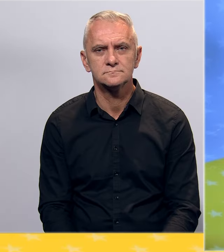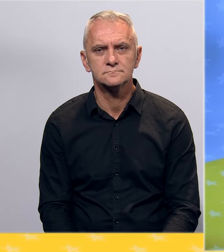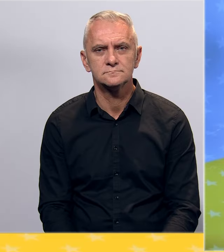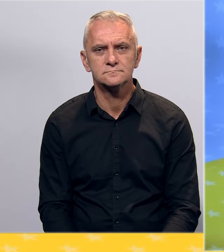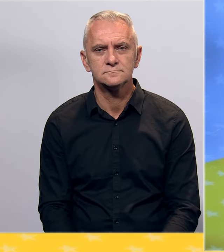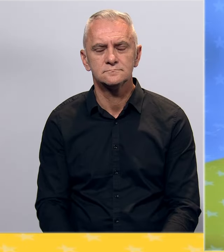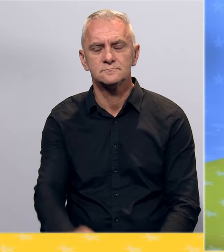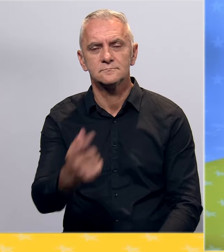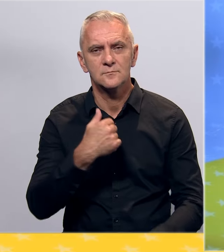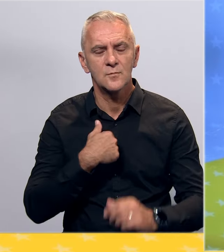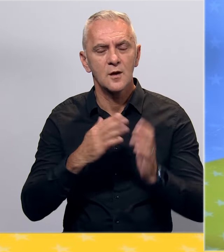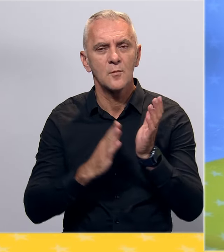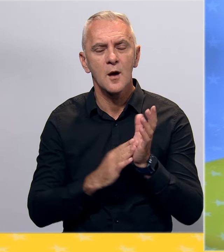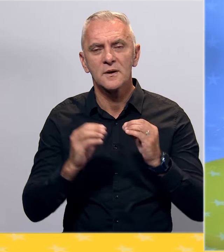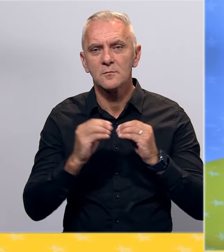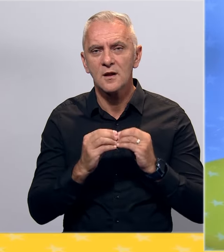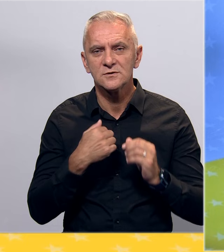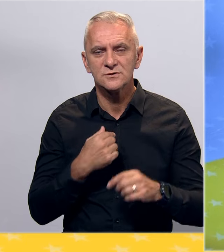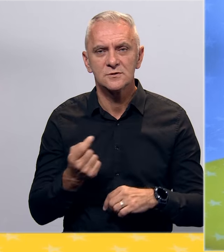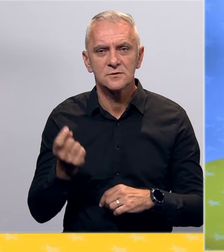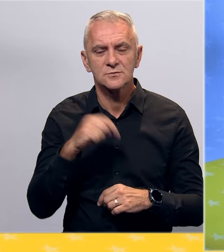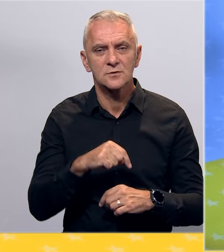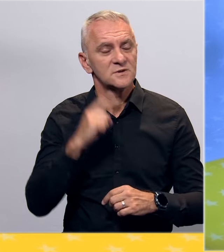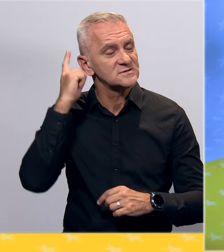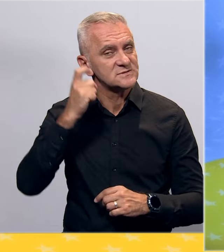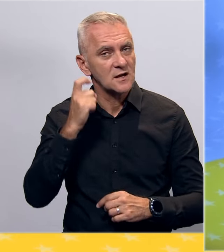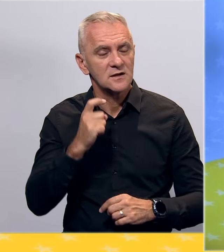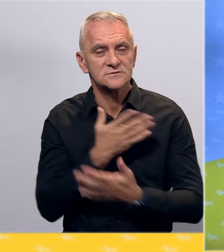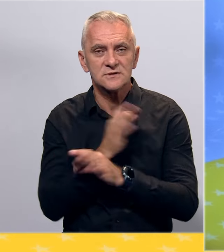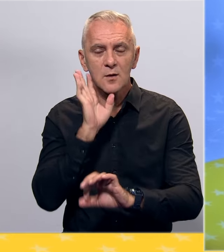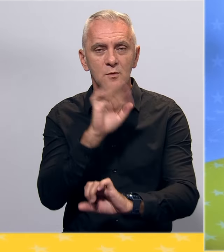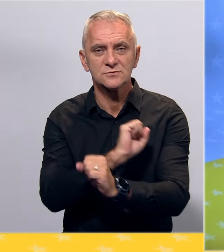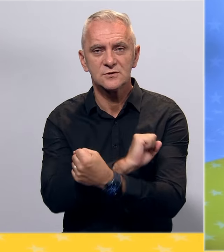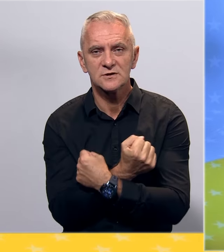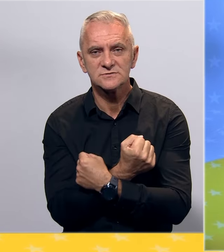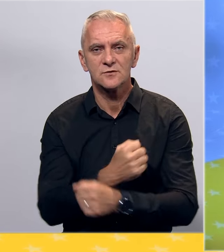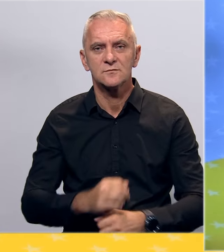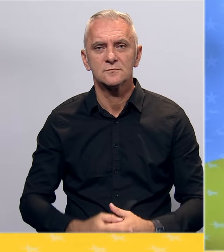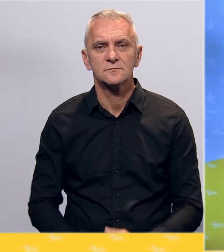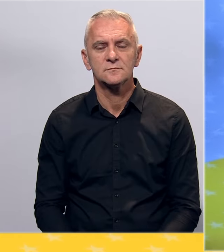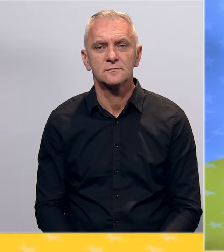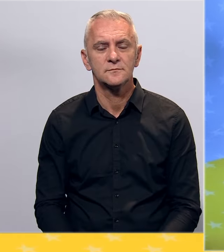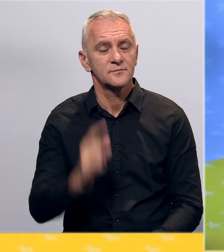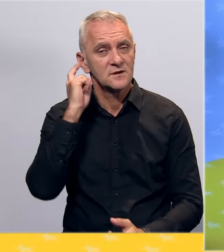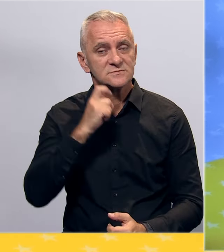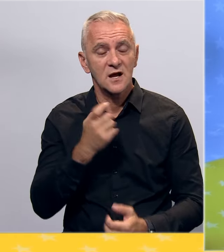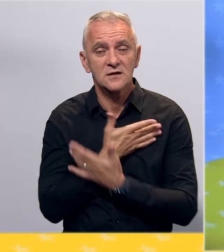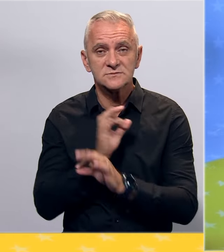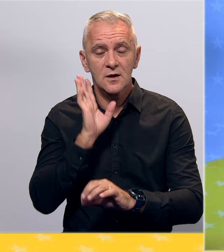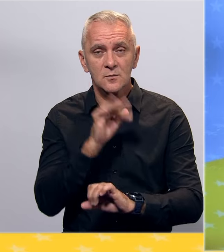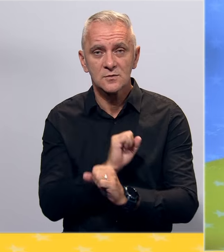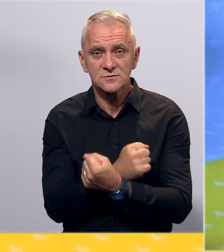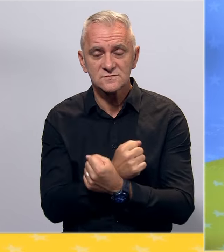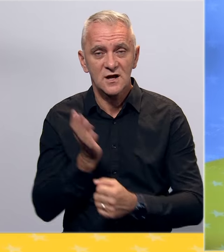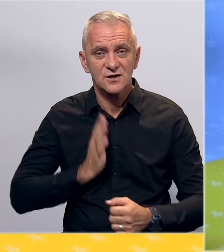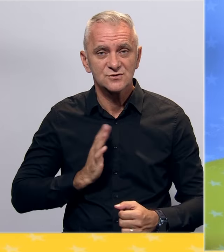Moje ime je Muamer Bandić i dolazim ispred stranke za Bosnu i Hercegovinu. Stranka za Bosnu i Hercegovinu